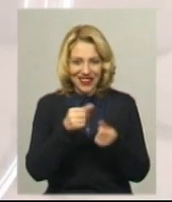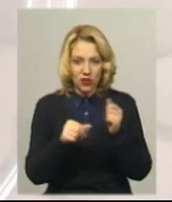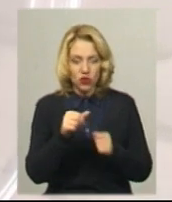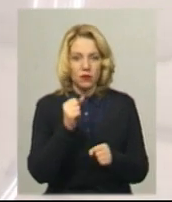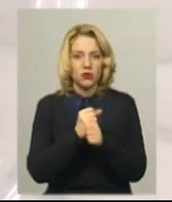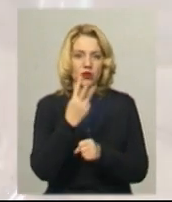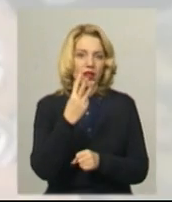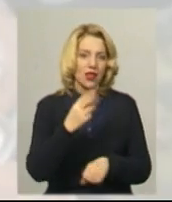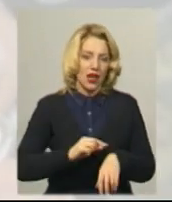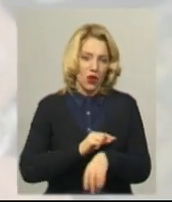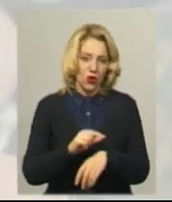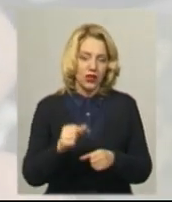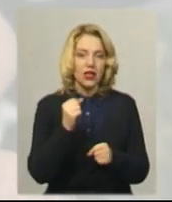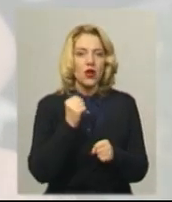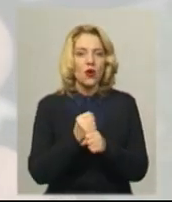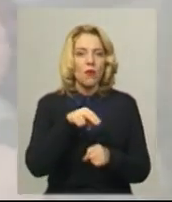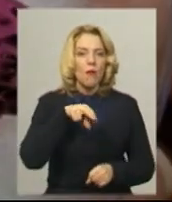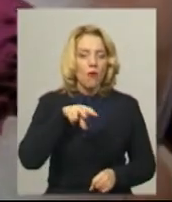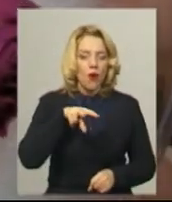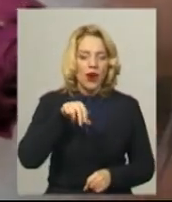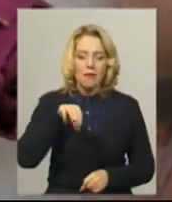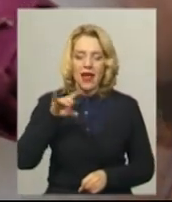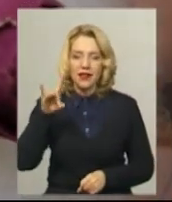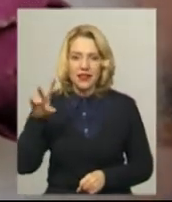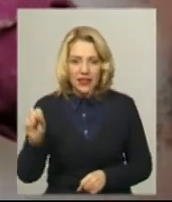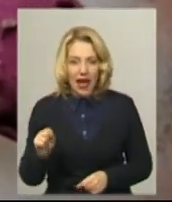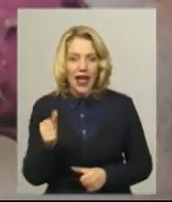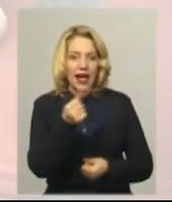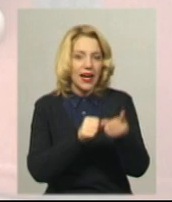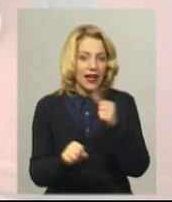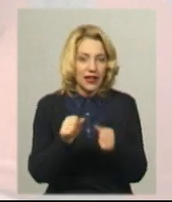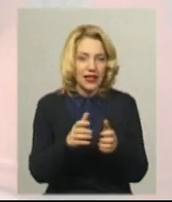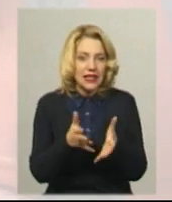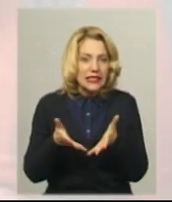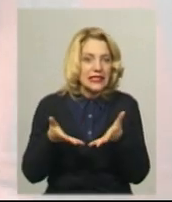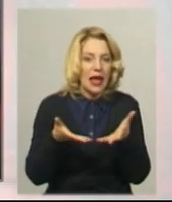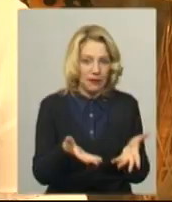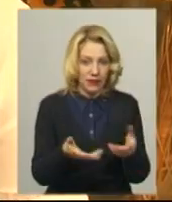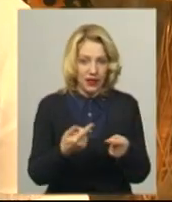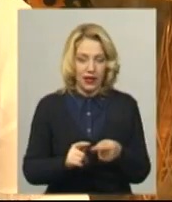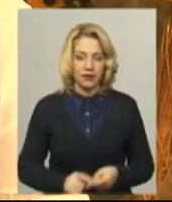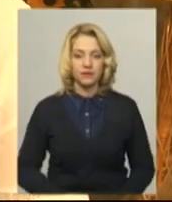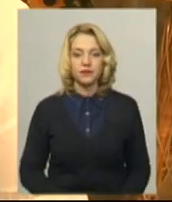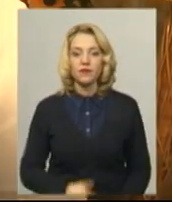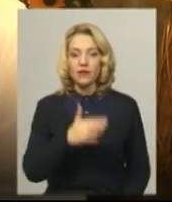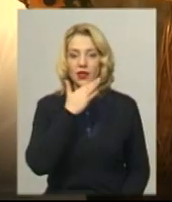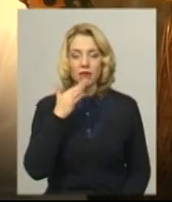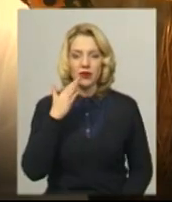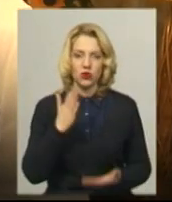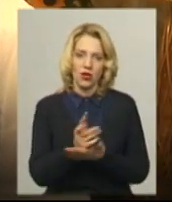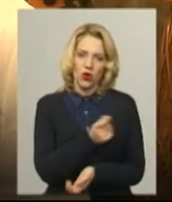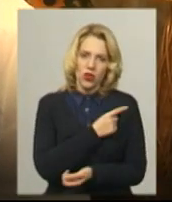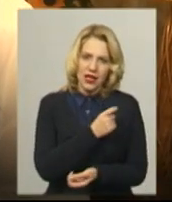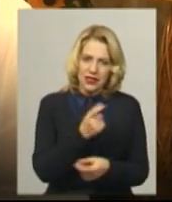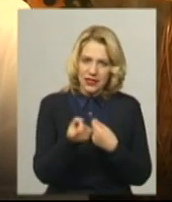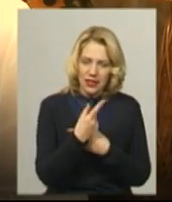роботи використовує полімерну глину, готовий виріб запікає. За два роки з'явилася сотня ялинкових прикрас для замовників Дуже багато і Одеса, і